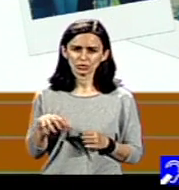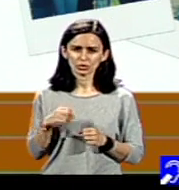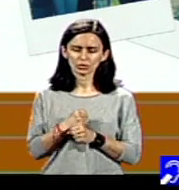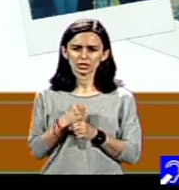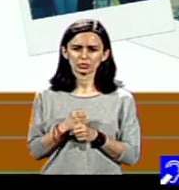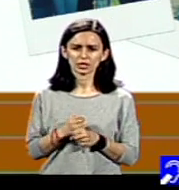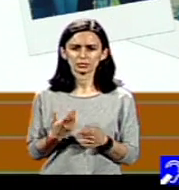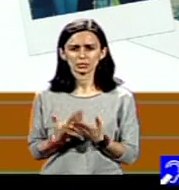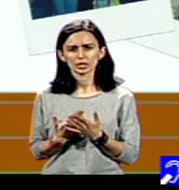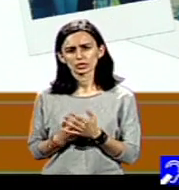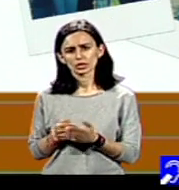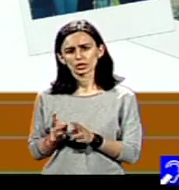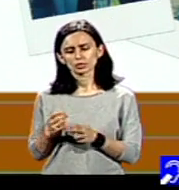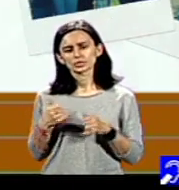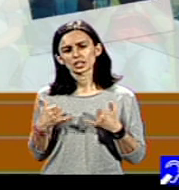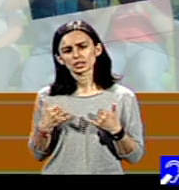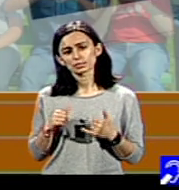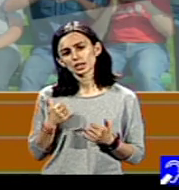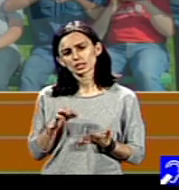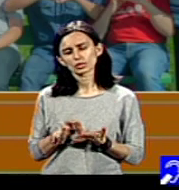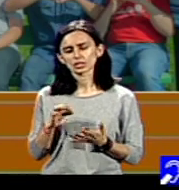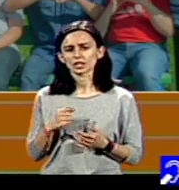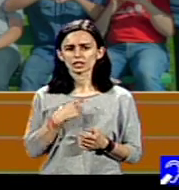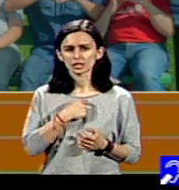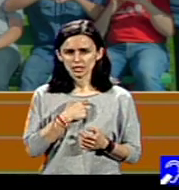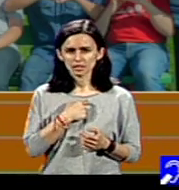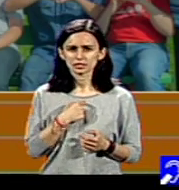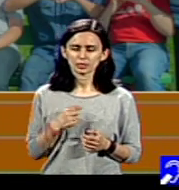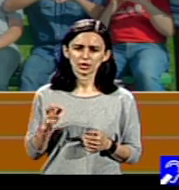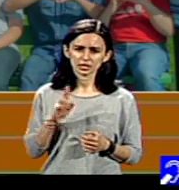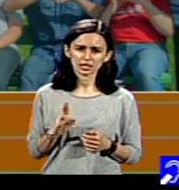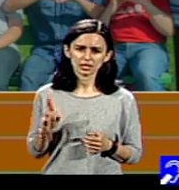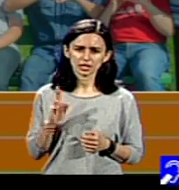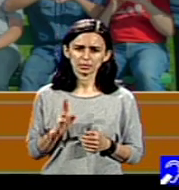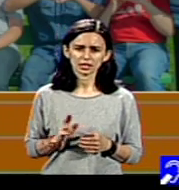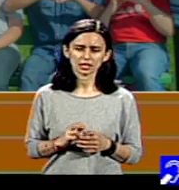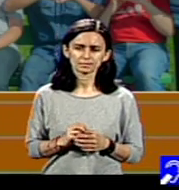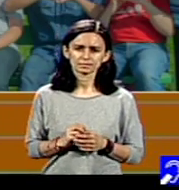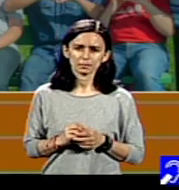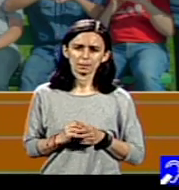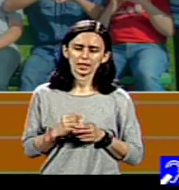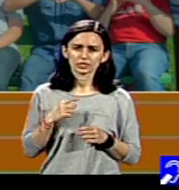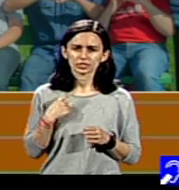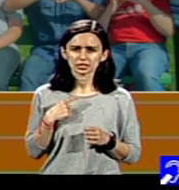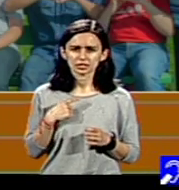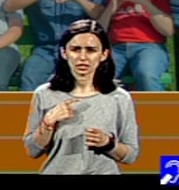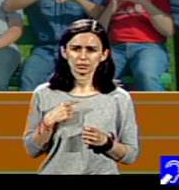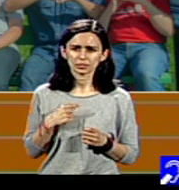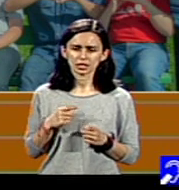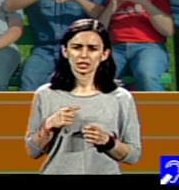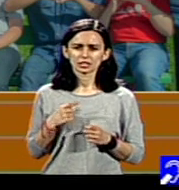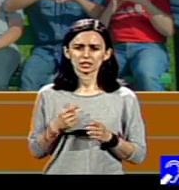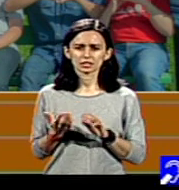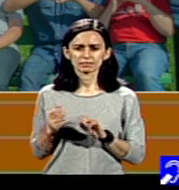odată, există în mintea fiecăruia și ipoteza că poate se va mai repeta și ajungem iarăși de unde am plecat.